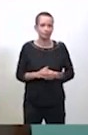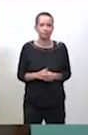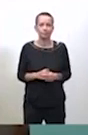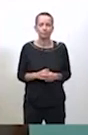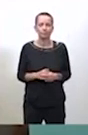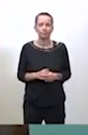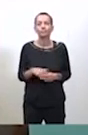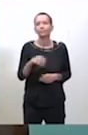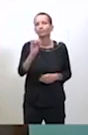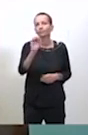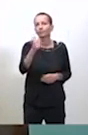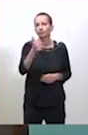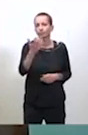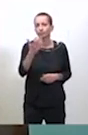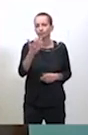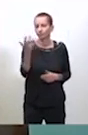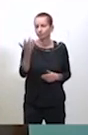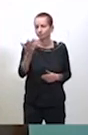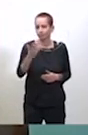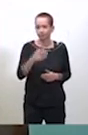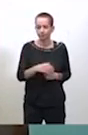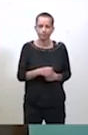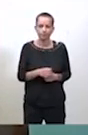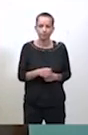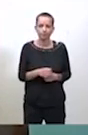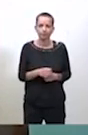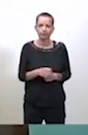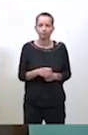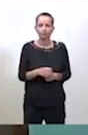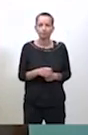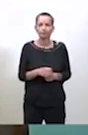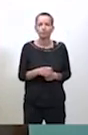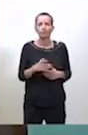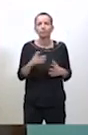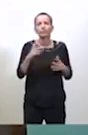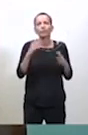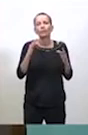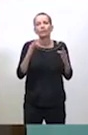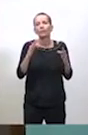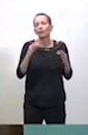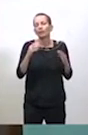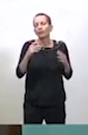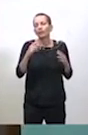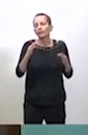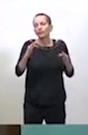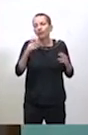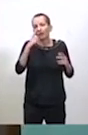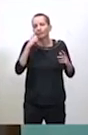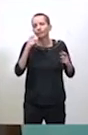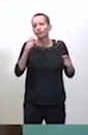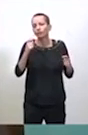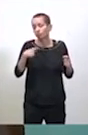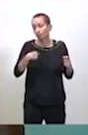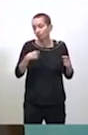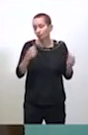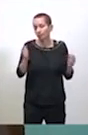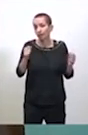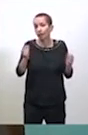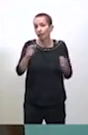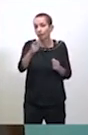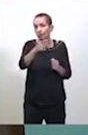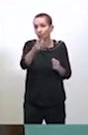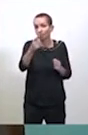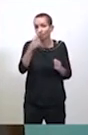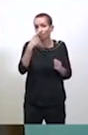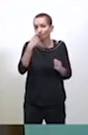En commençant par dire que le point de vigilance est partagé, de toute manière je pense que vous découvrez aujourd